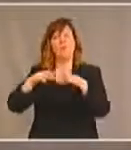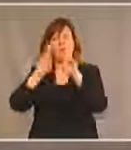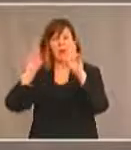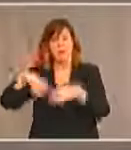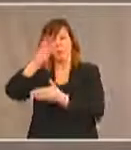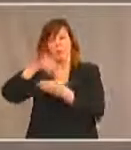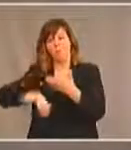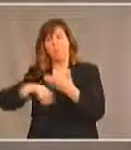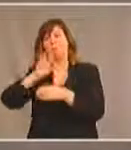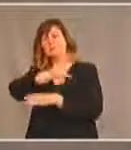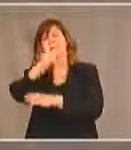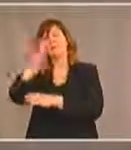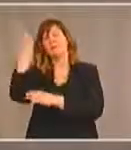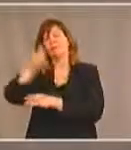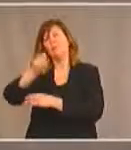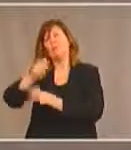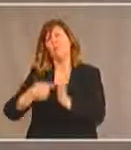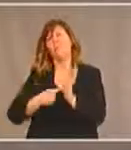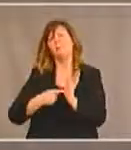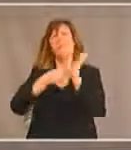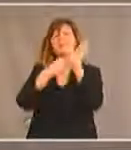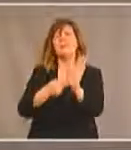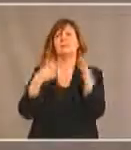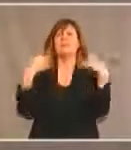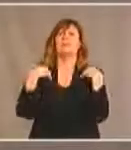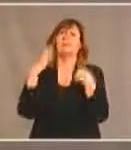Canada devra présenter au comité des Nations Unies